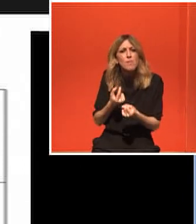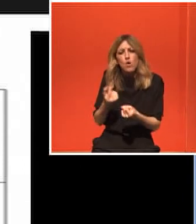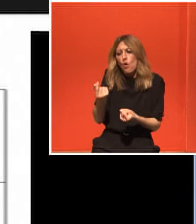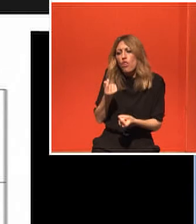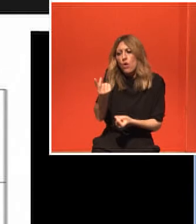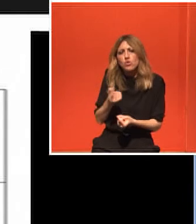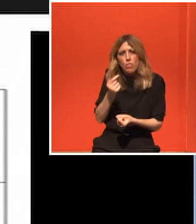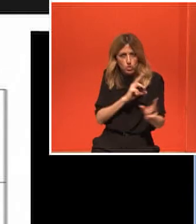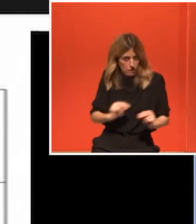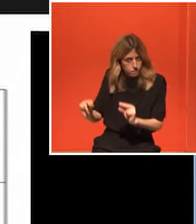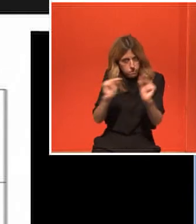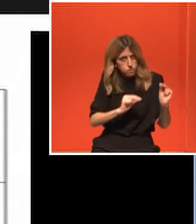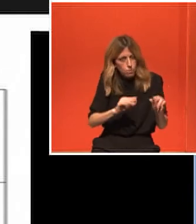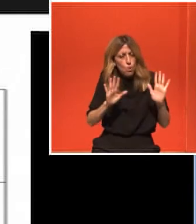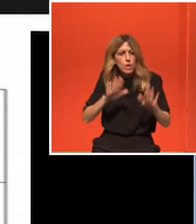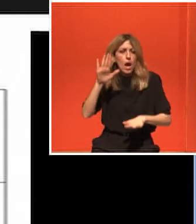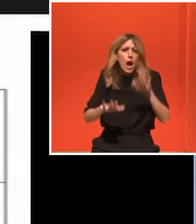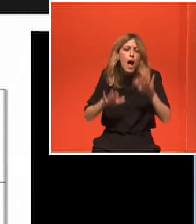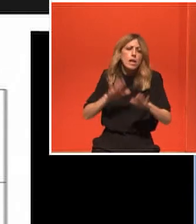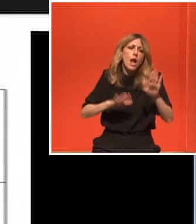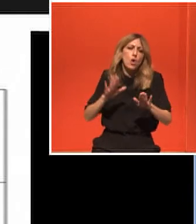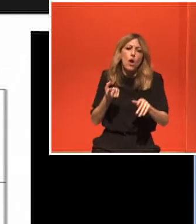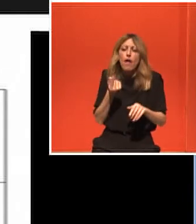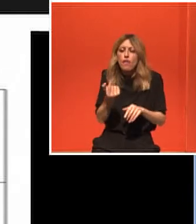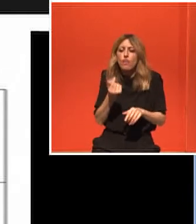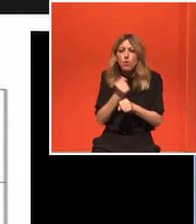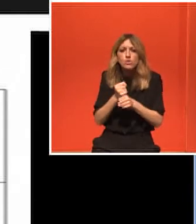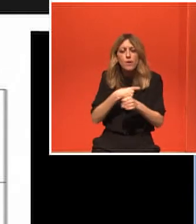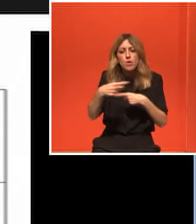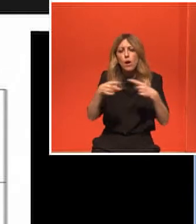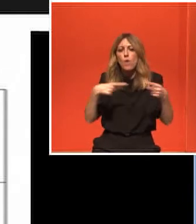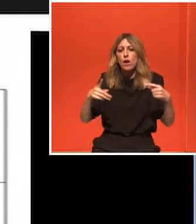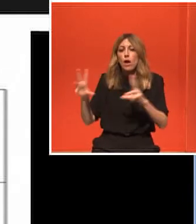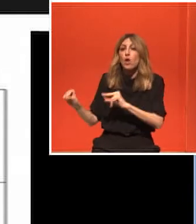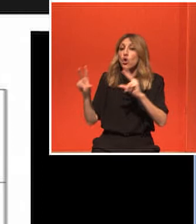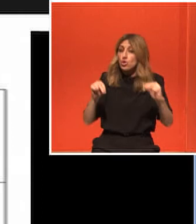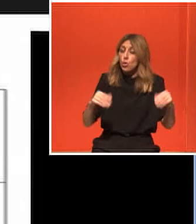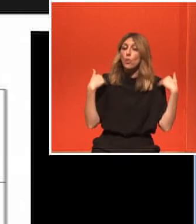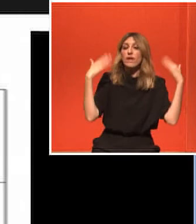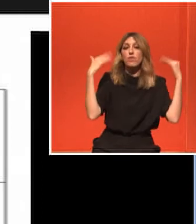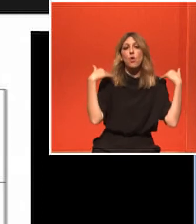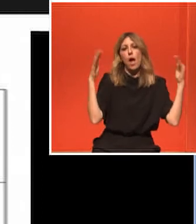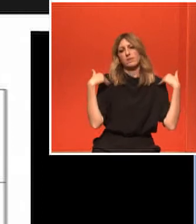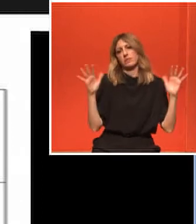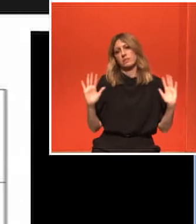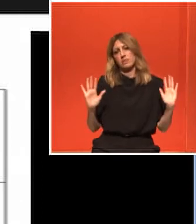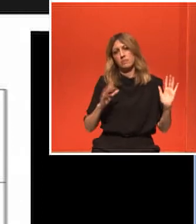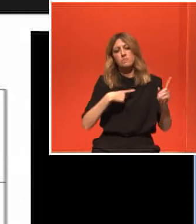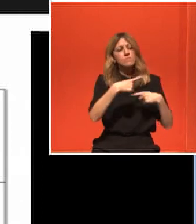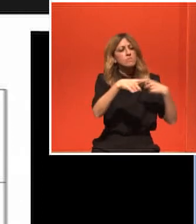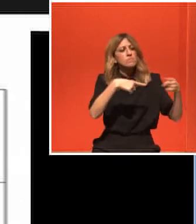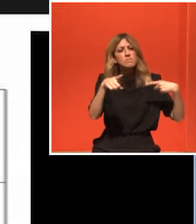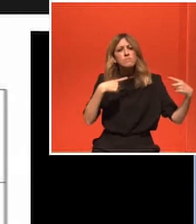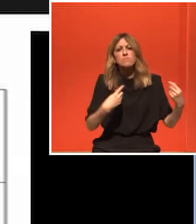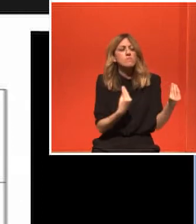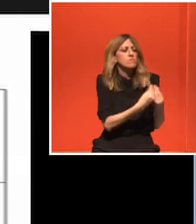άσκηση εξαρτάται, είναι εξατομικευμένη πρακτική. Πρέπει να μιλάς για το συγκεκριμένο άρρωστο, ποια